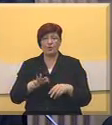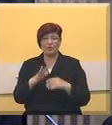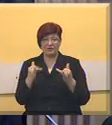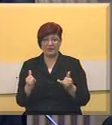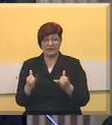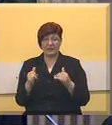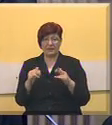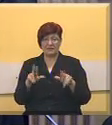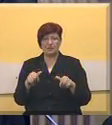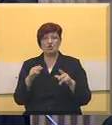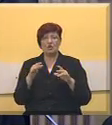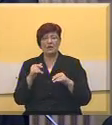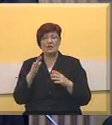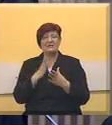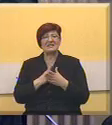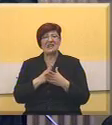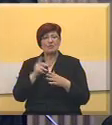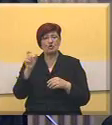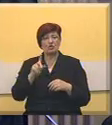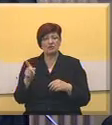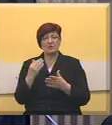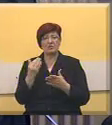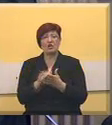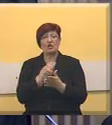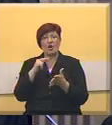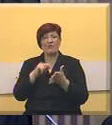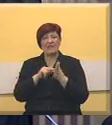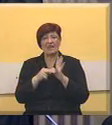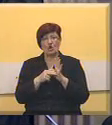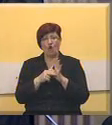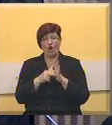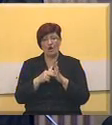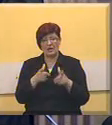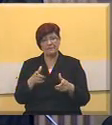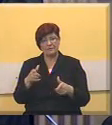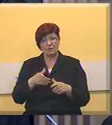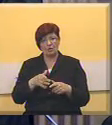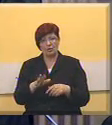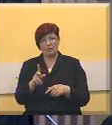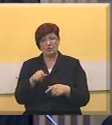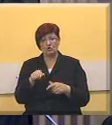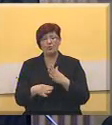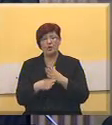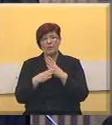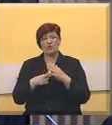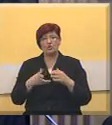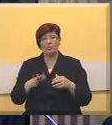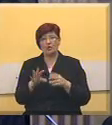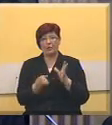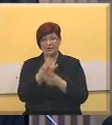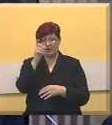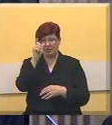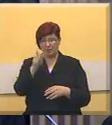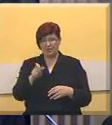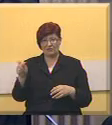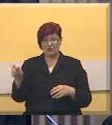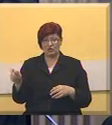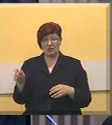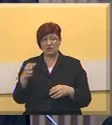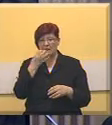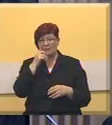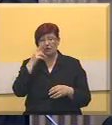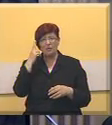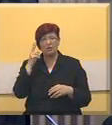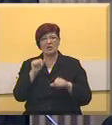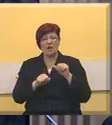se danas može osigurati jedino primjenom novih tehnologija. One pomažu poljoprivrednim proizvođačima da bolje spoznaju